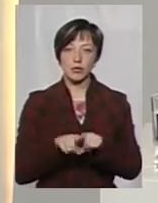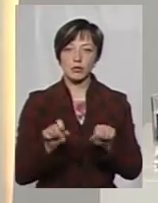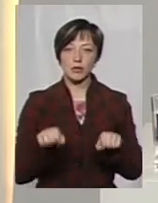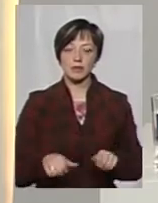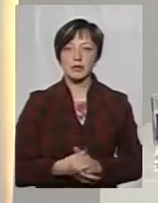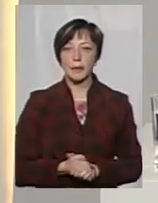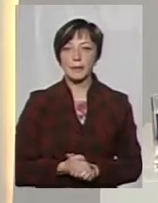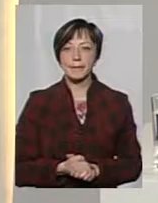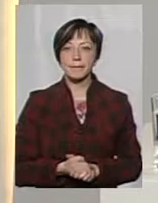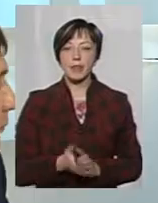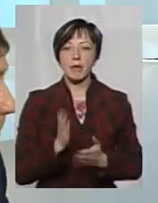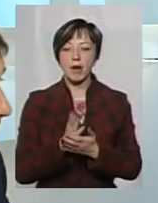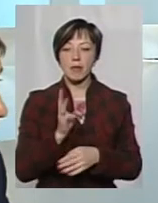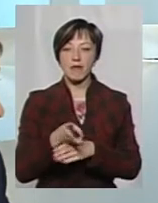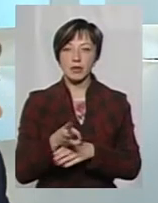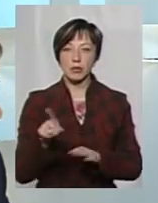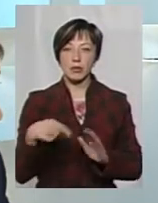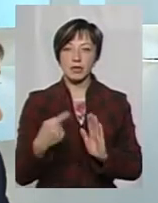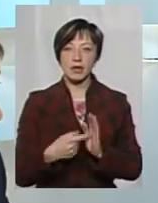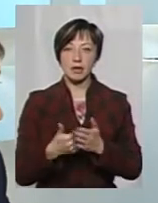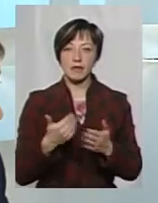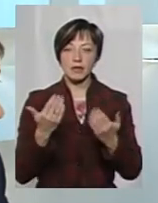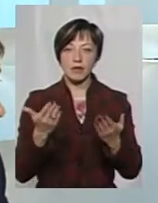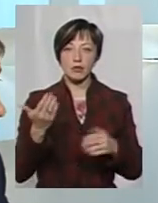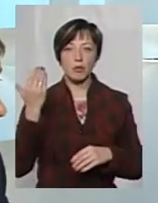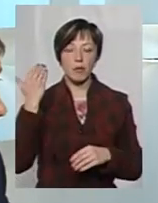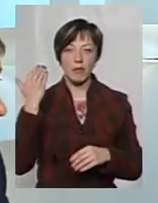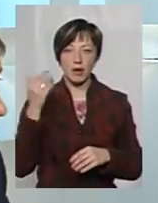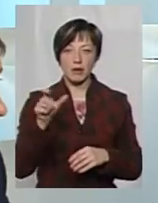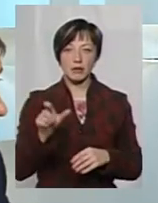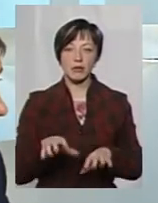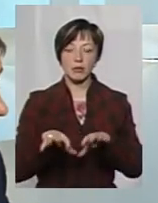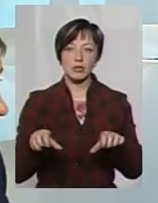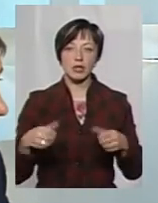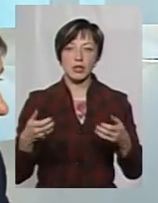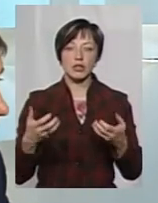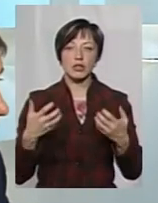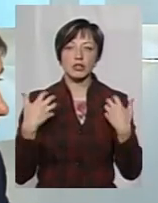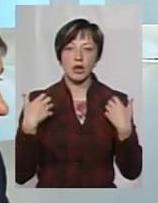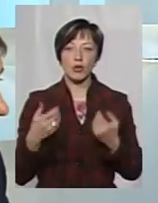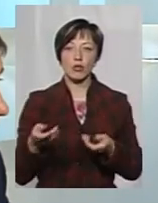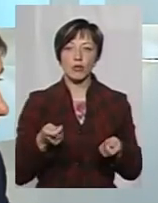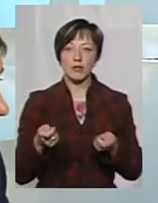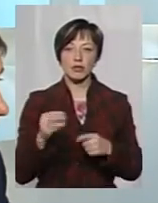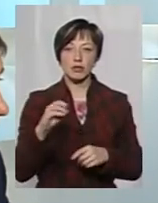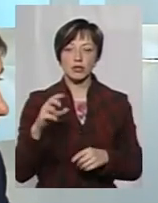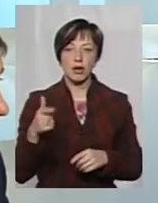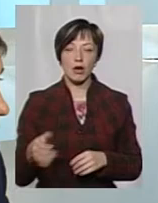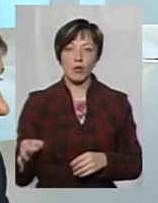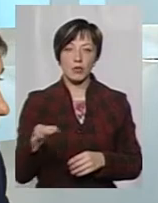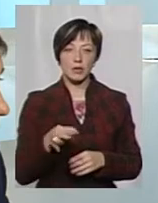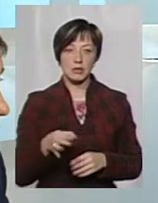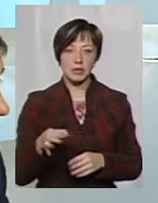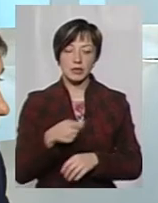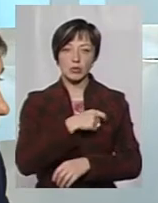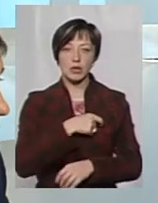Дякую. І маємо відеопитання від вашого попередника на посаді начальника управління житлово-комунального господарства області, а